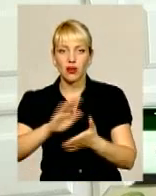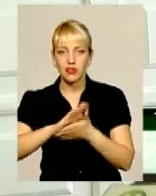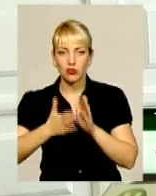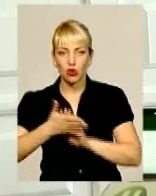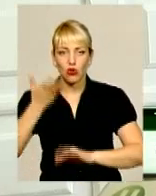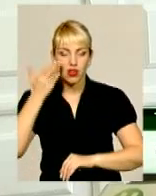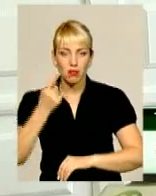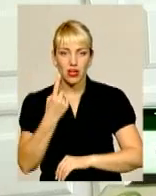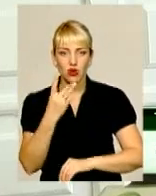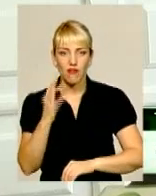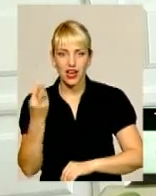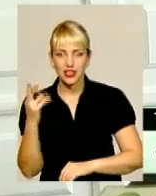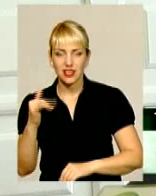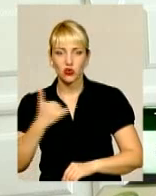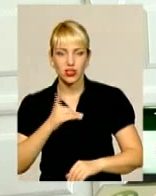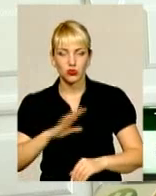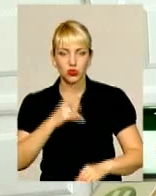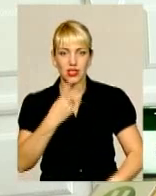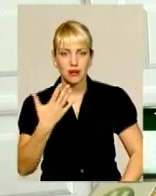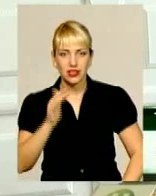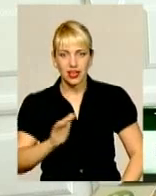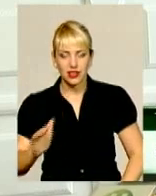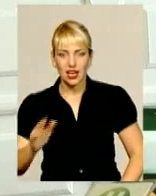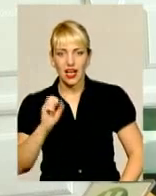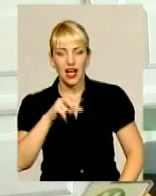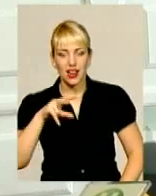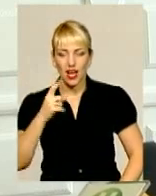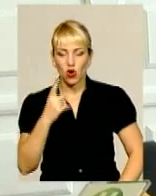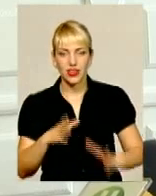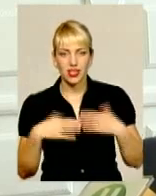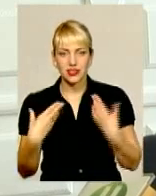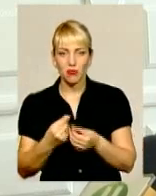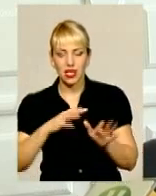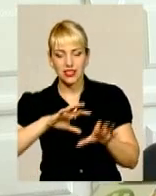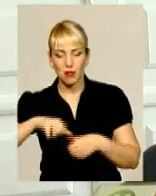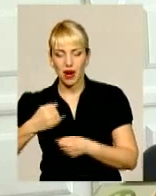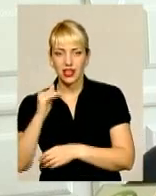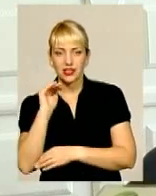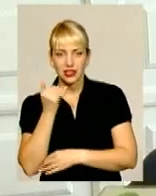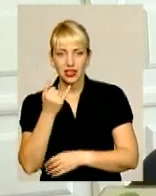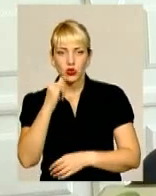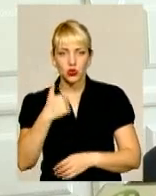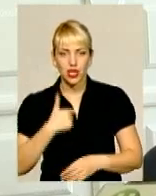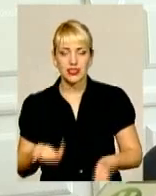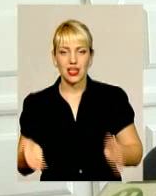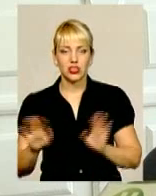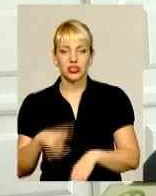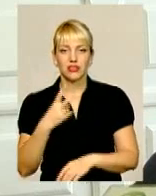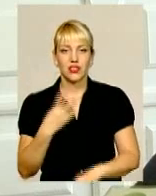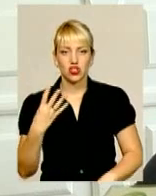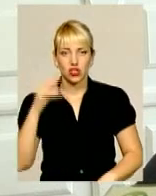коли 1 вересня у нас було 25 дітей, але одна сім'я забрала дитину, і в нас залишилося 24